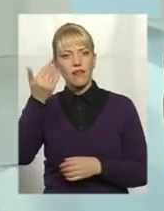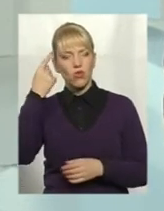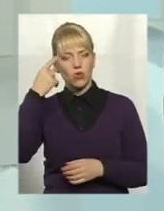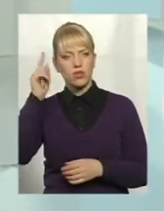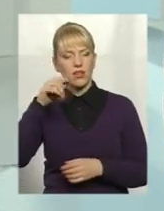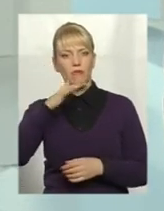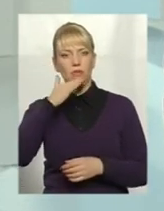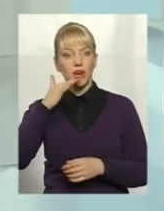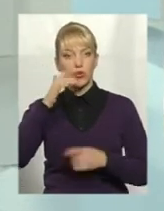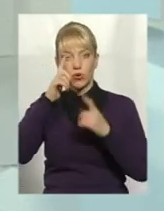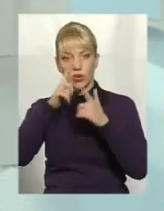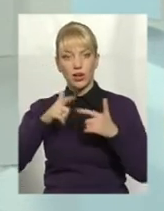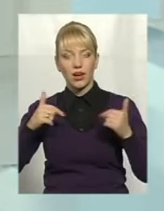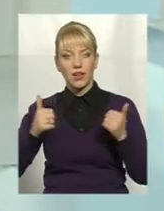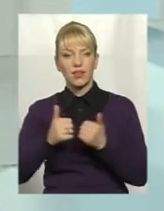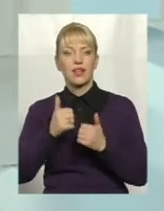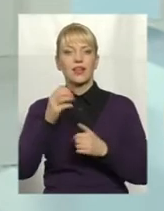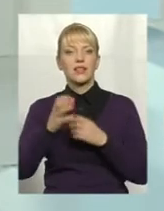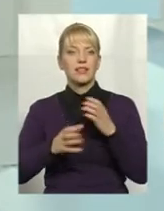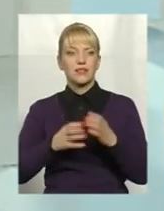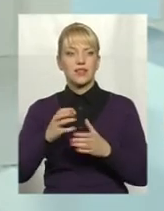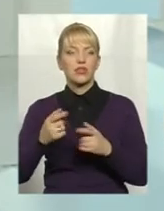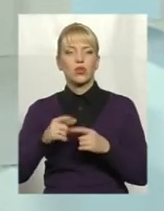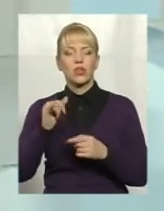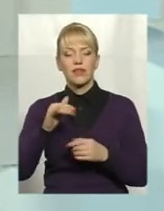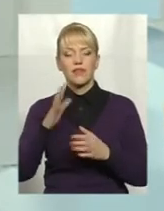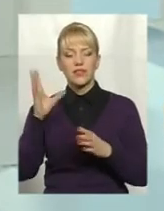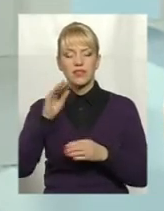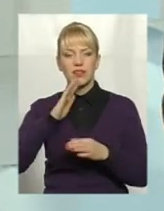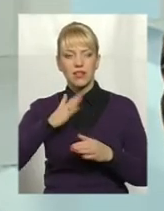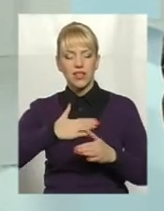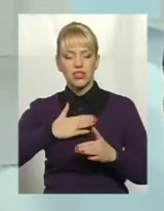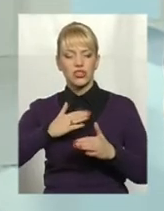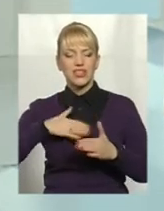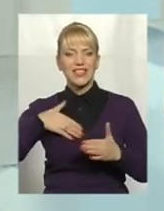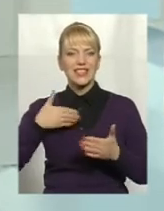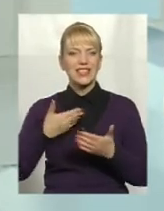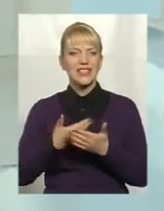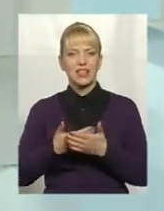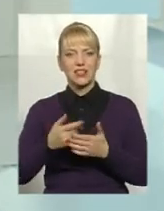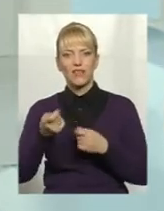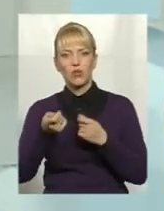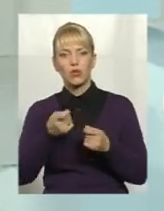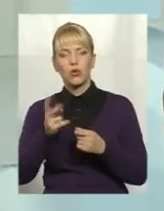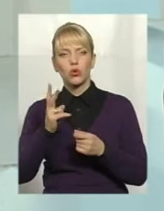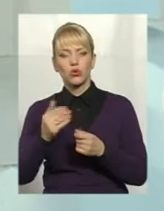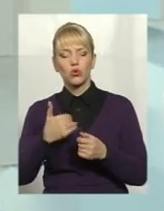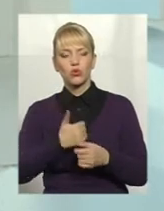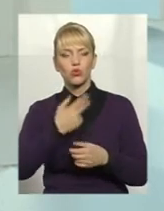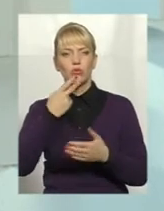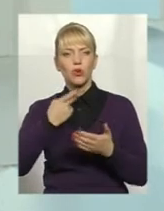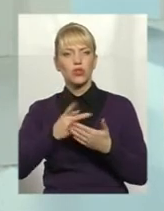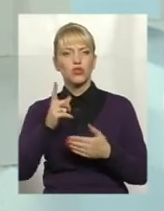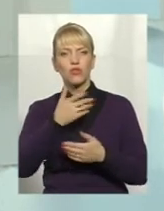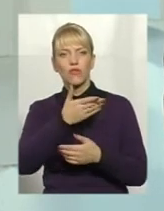багатьох країнах світу. І плюс наші оці ініціативні управлінці, які хочуть і показують, що вони спроможні